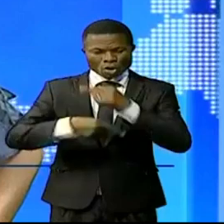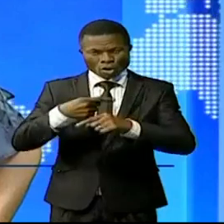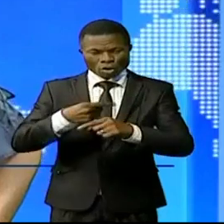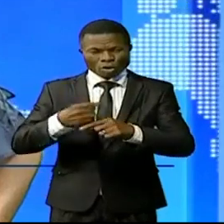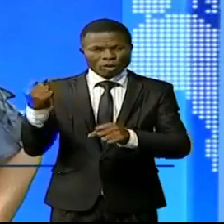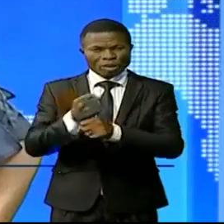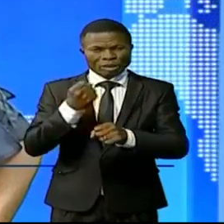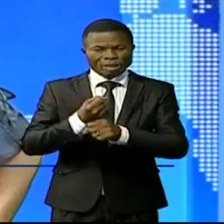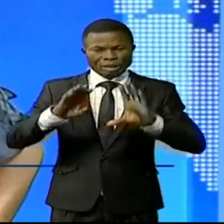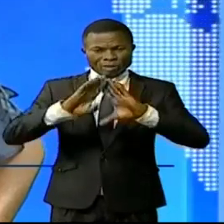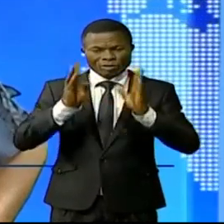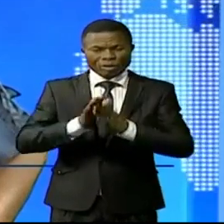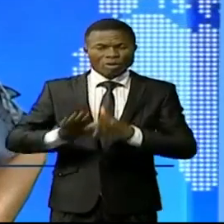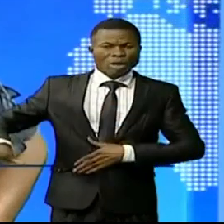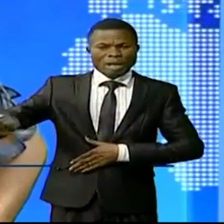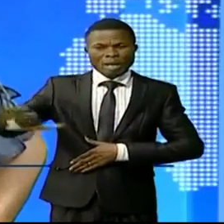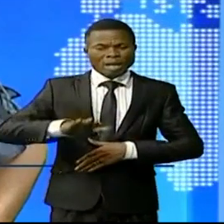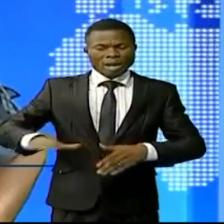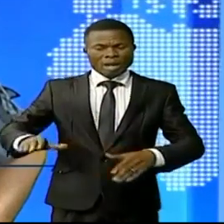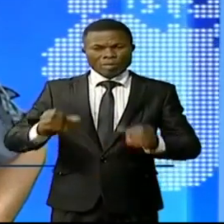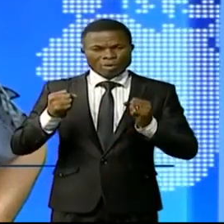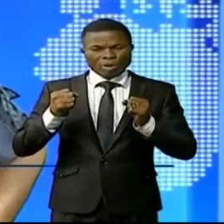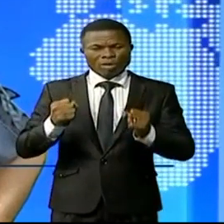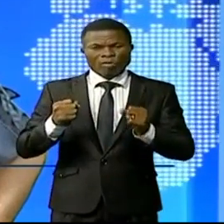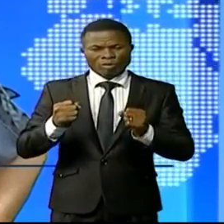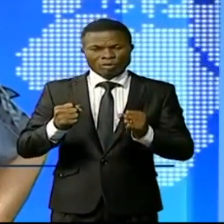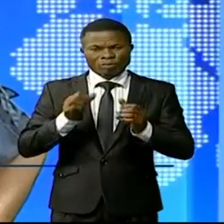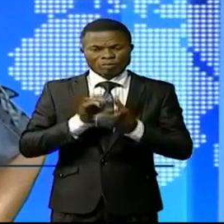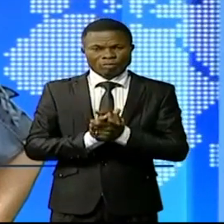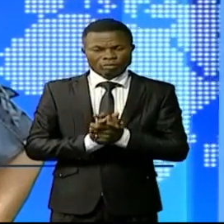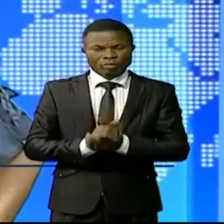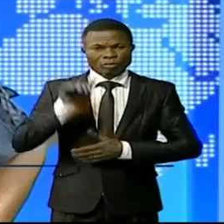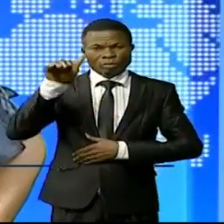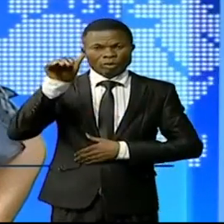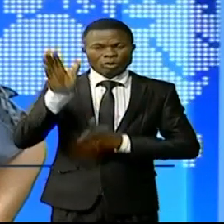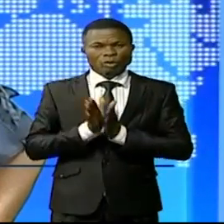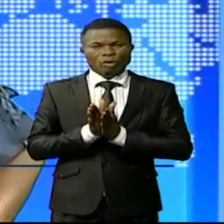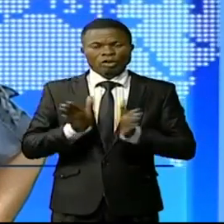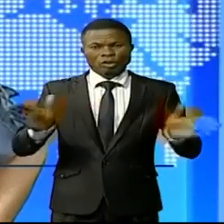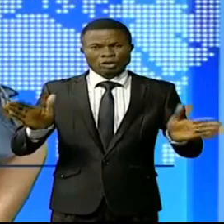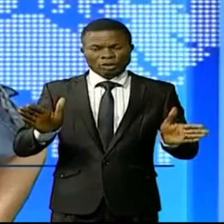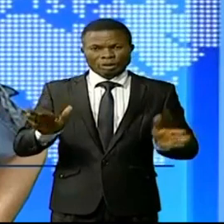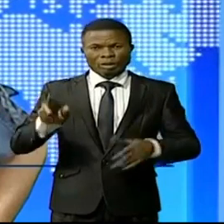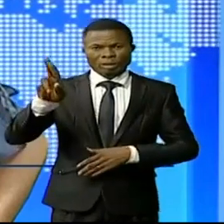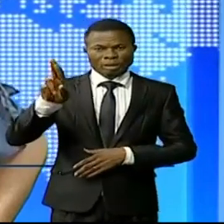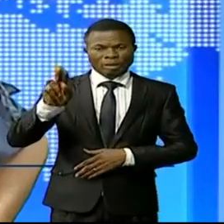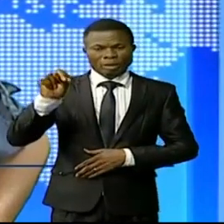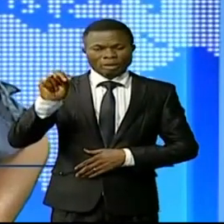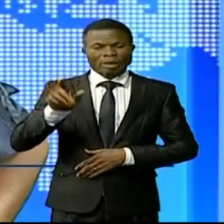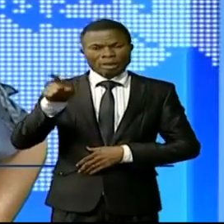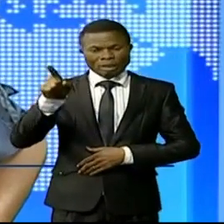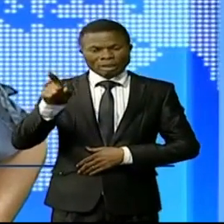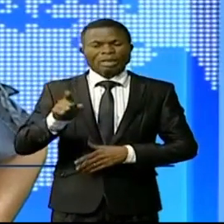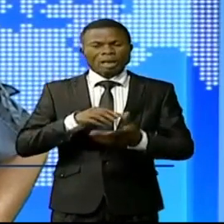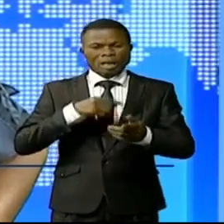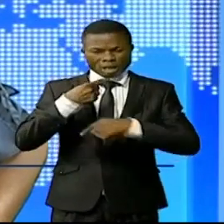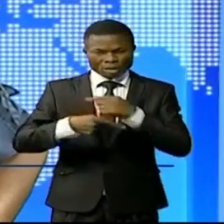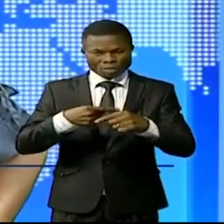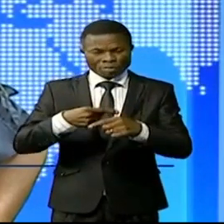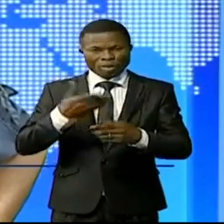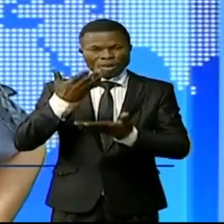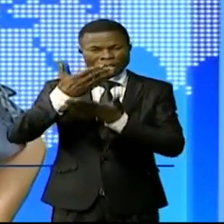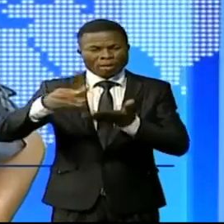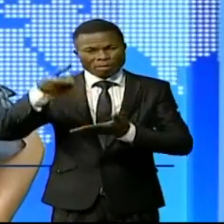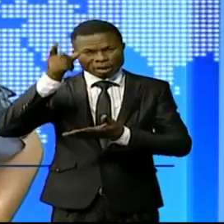activités sur l'ensemble du territoire national. Son directeur général, Didier Mousseté, a entamé la première